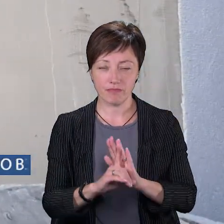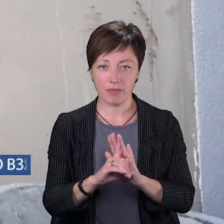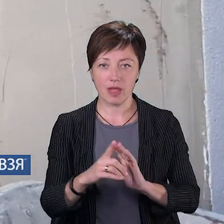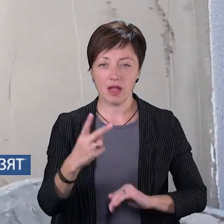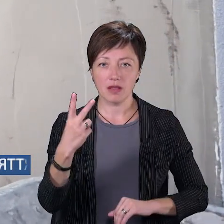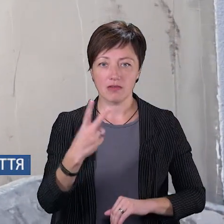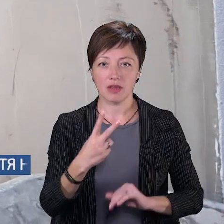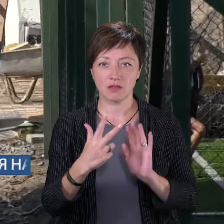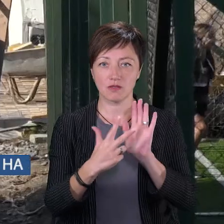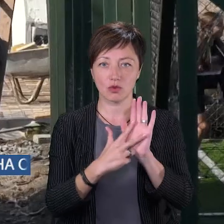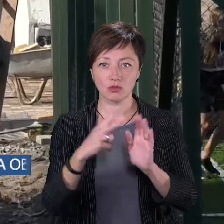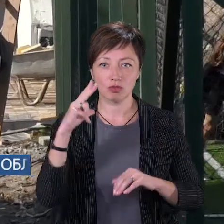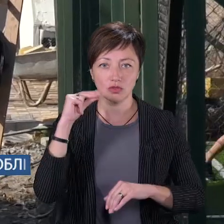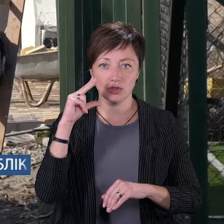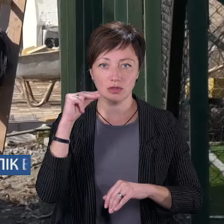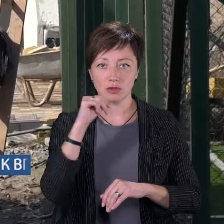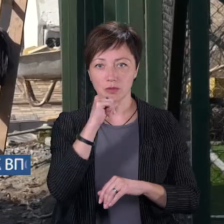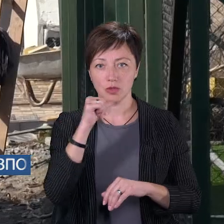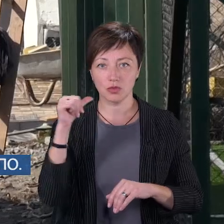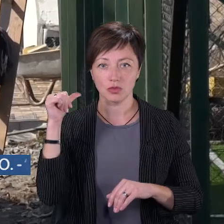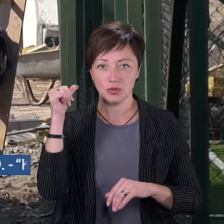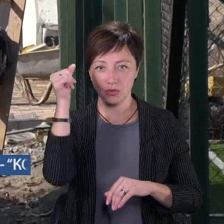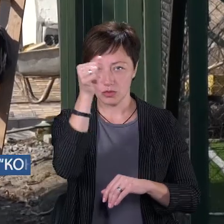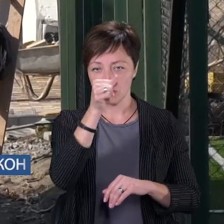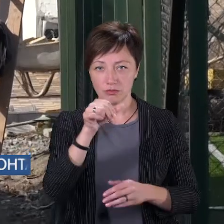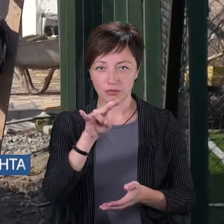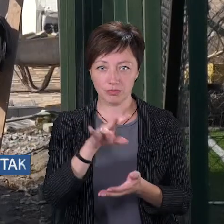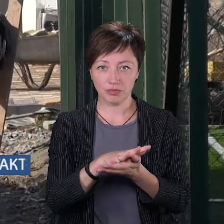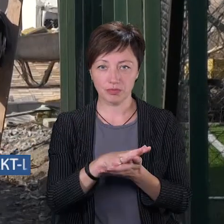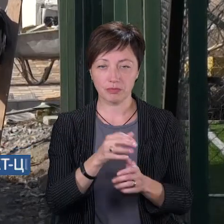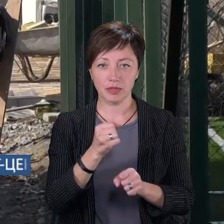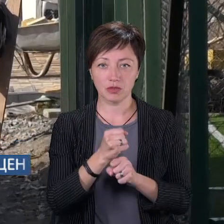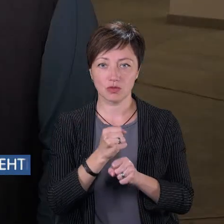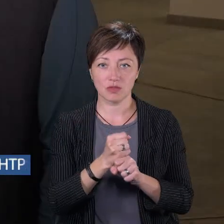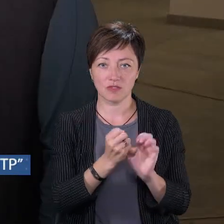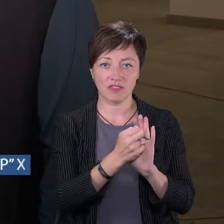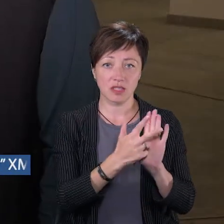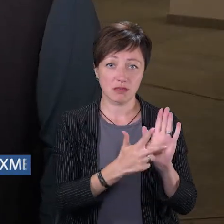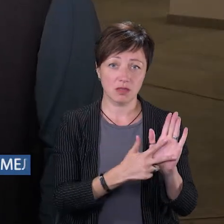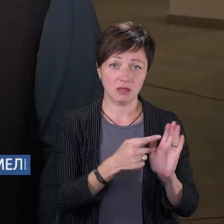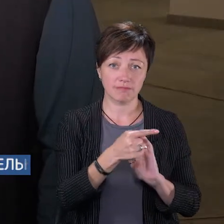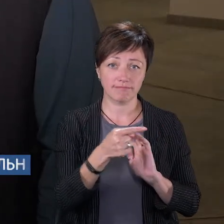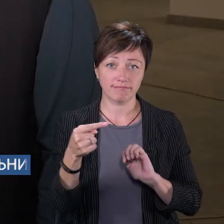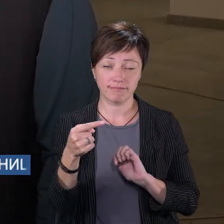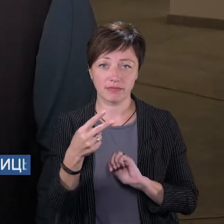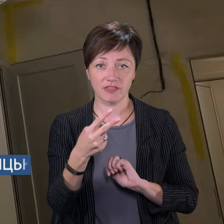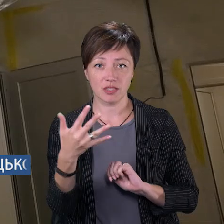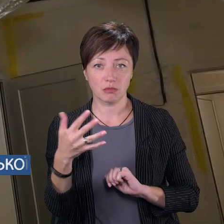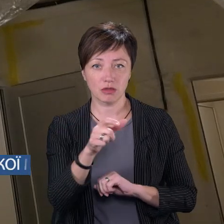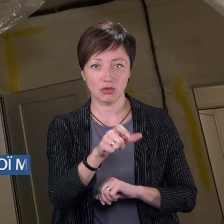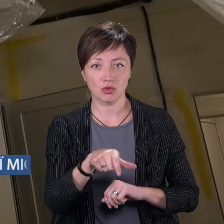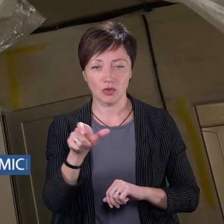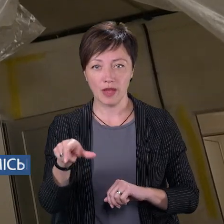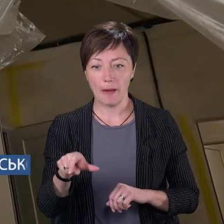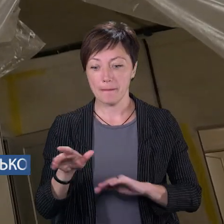28 числа минулого року на постійній основі тут працює від 18 до 25 чоловік.